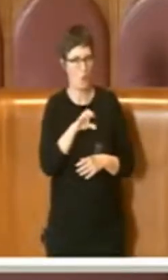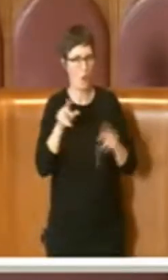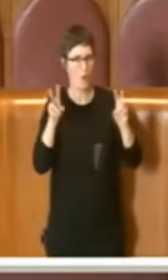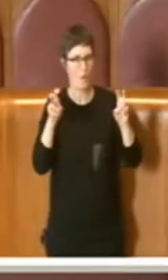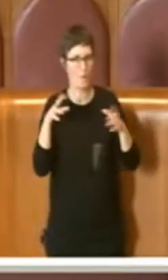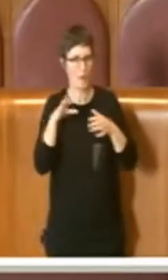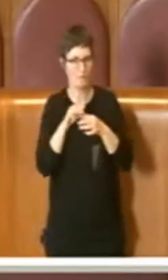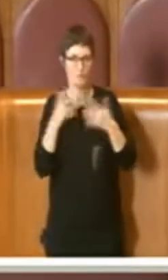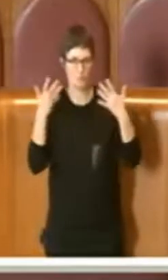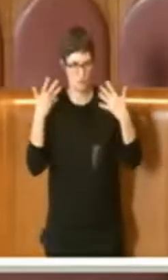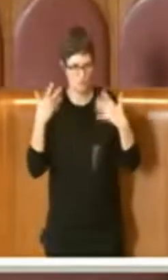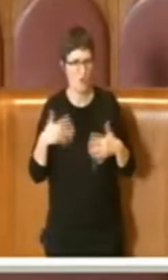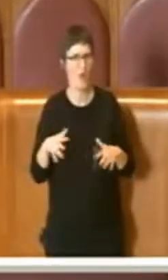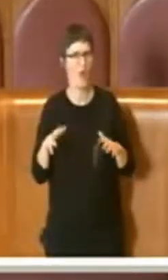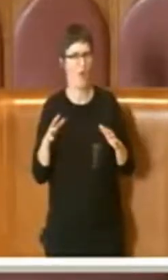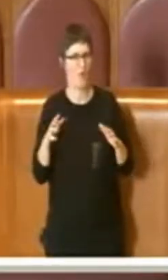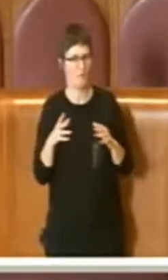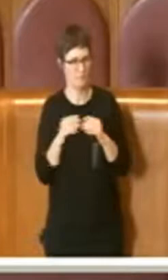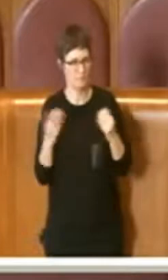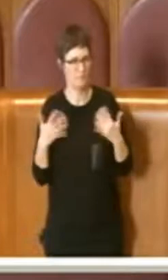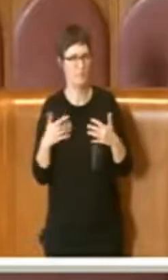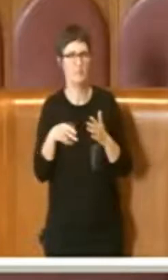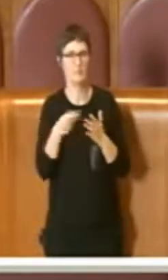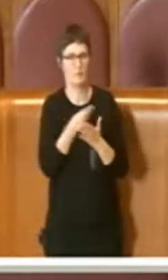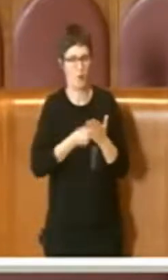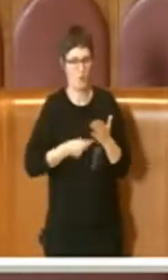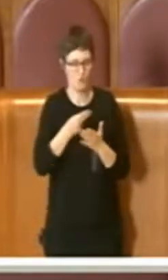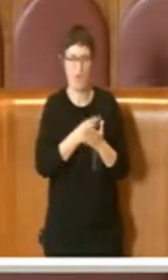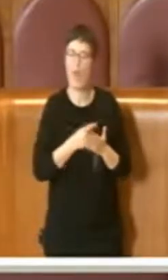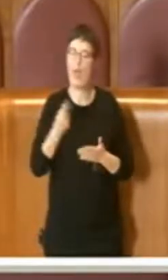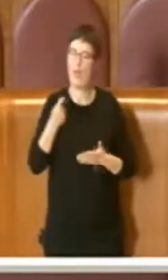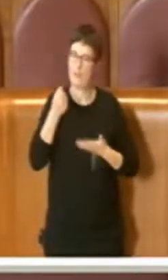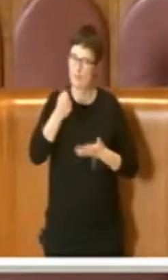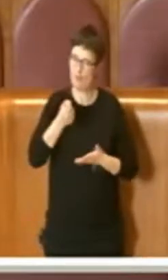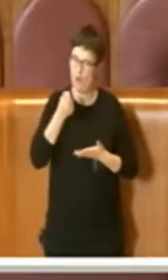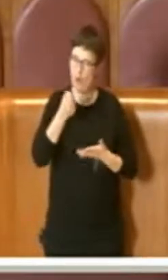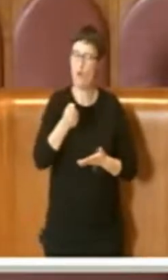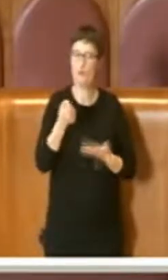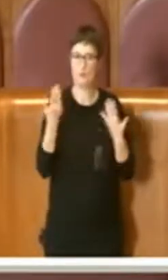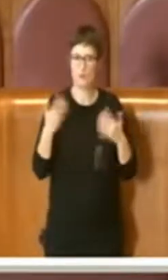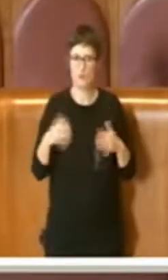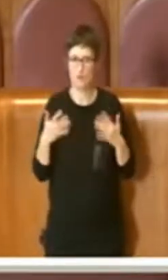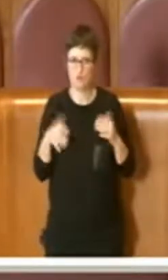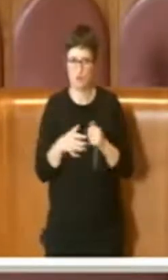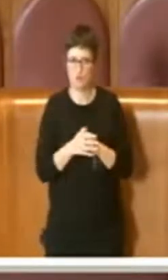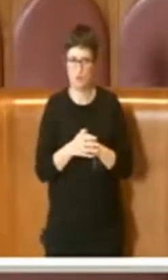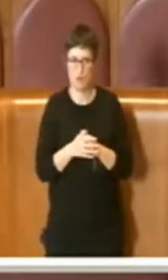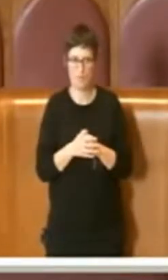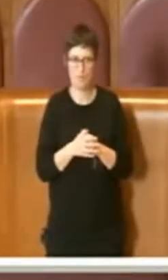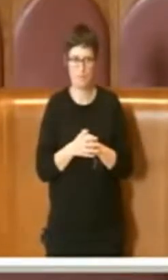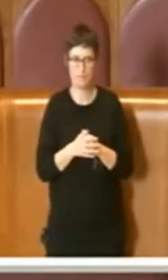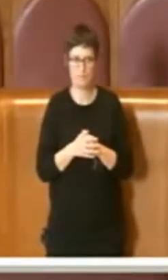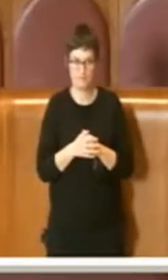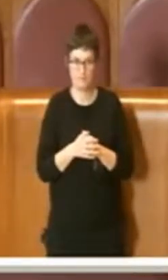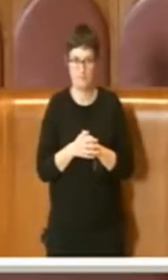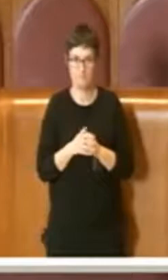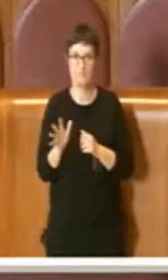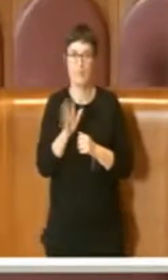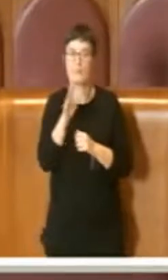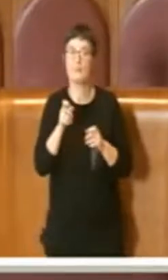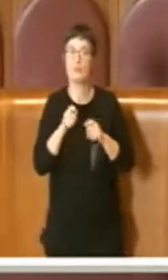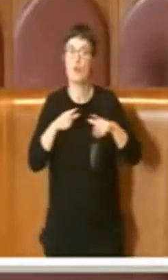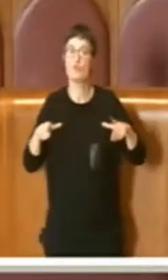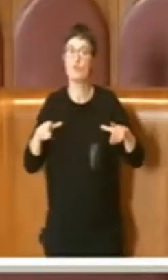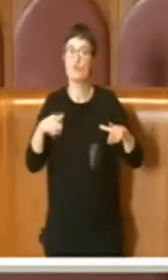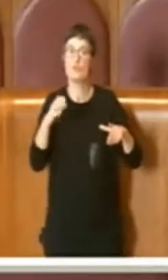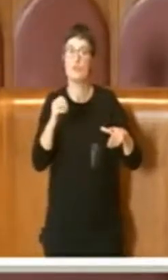importanti, con uno stanziamento di fondi importanti. Come possiamo notare, per esempio, nella città di Oslo,